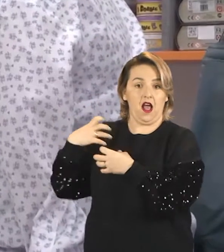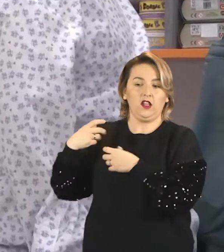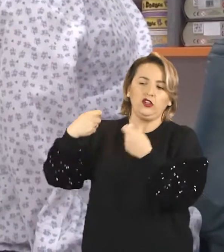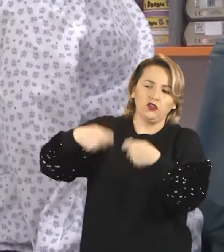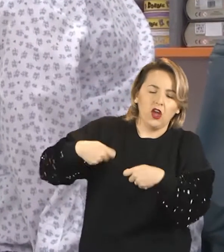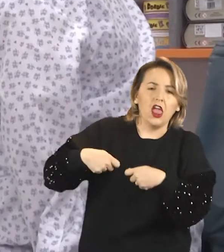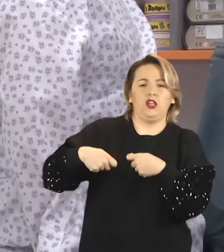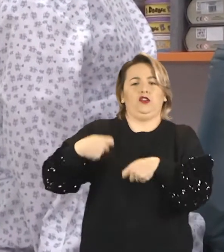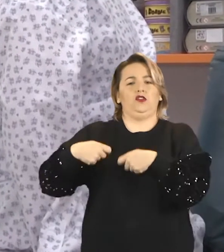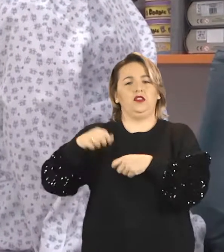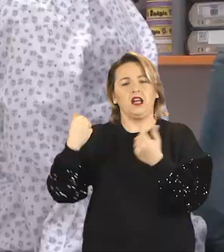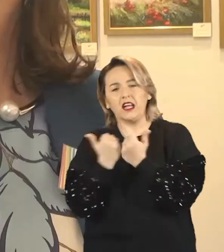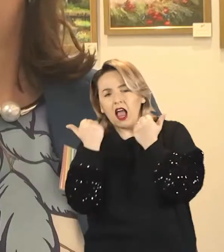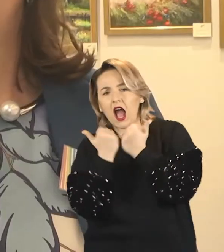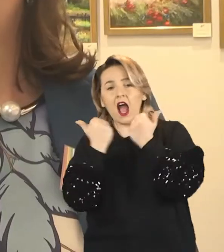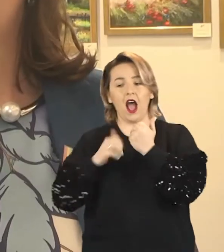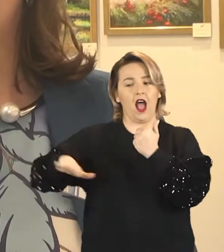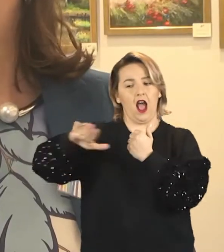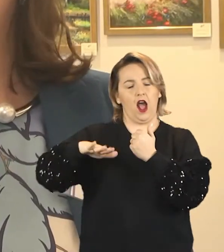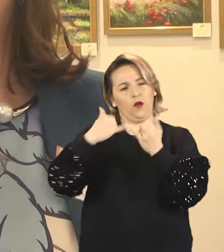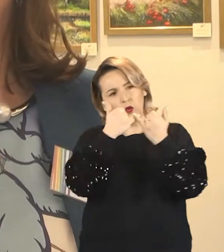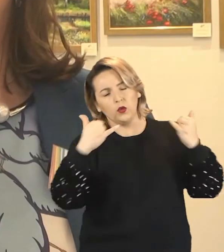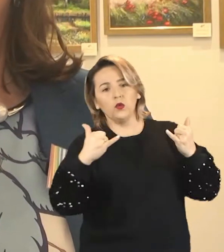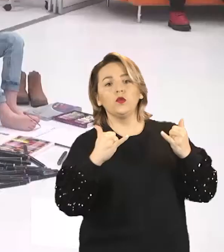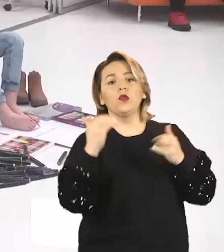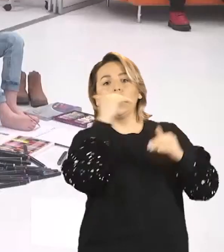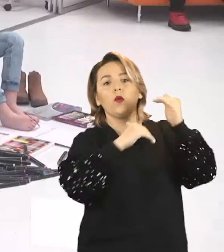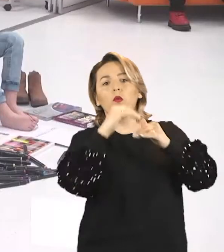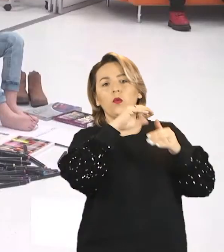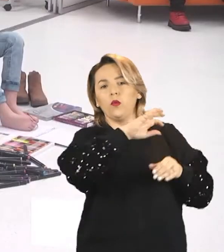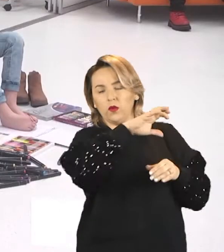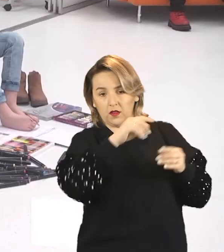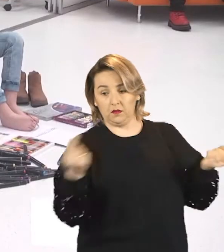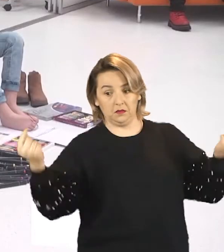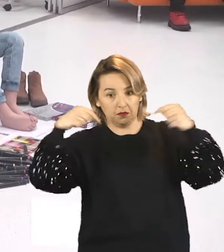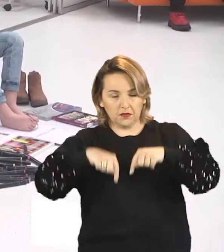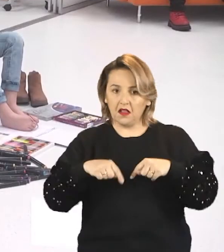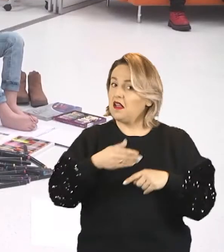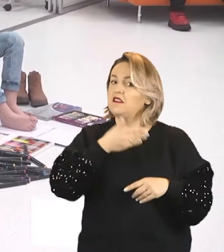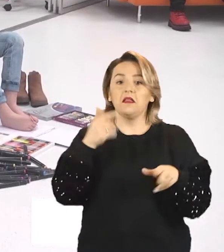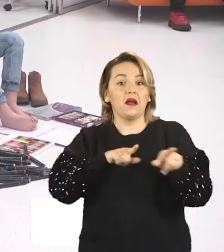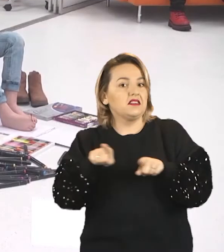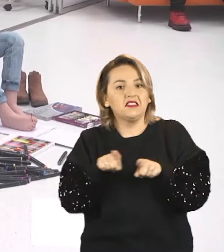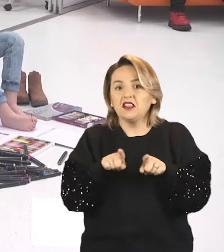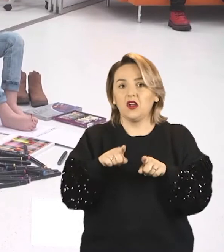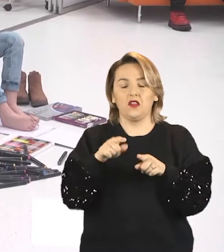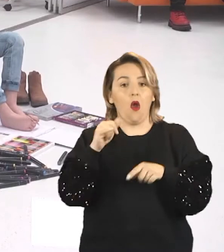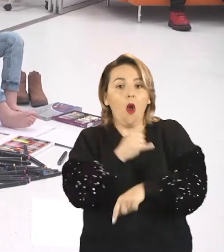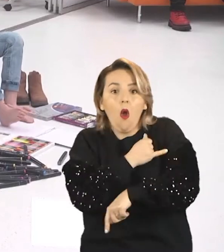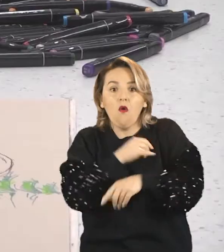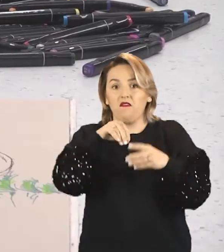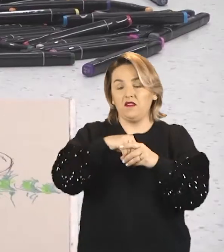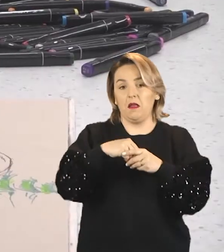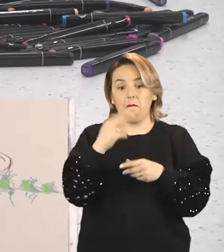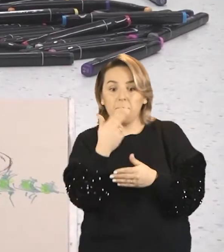ze Szczecina, Krakowa i z różnych rejonów gór. Jak się okazuje, nie ma znaczenia, czy ołówek lub pędzel trzymany jest